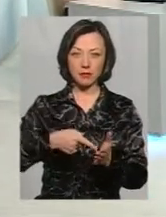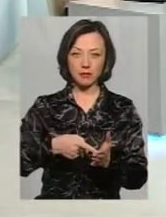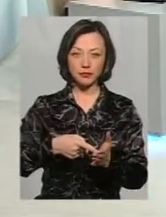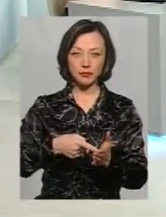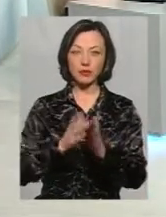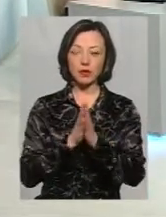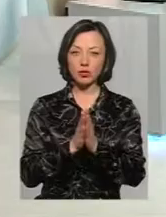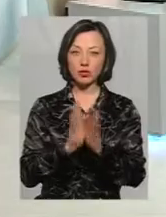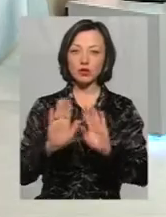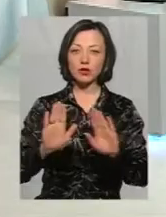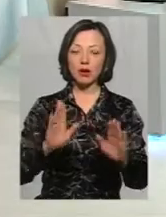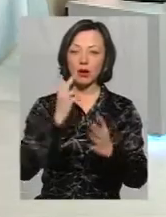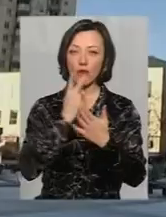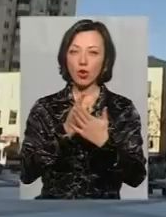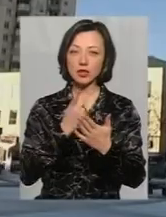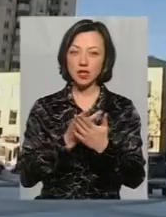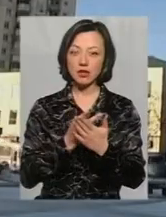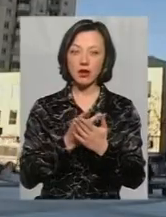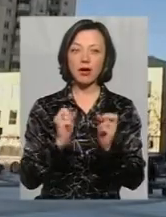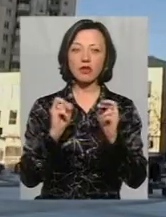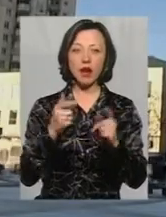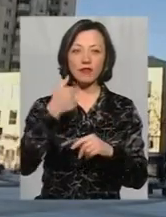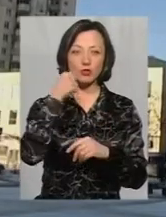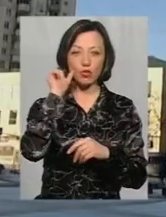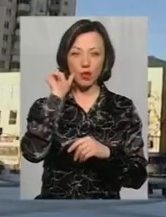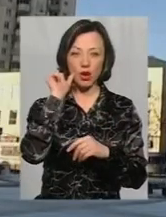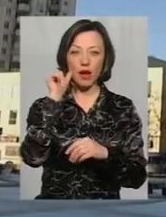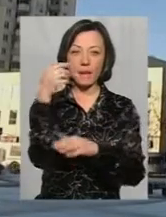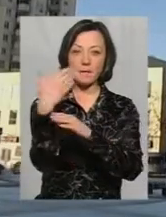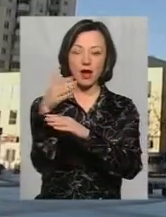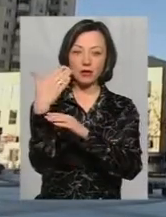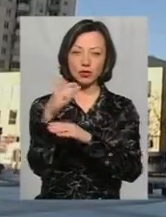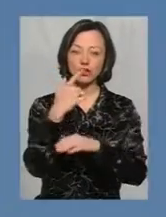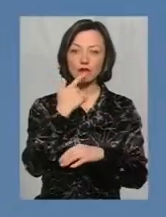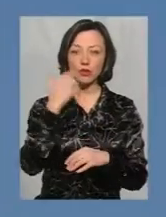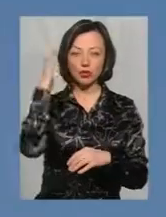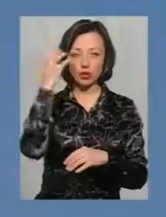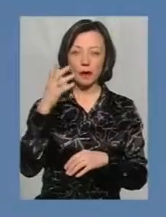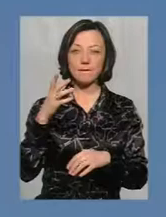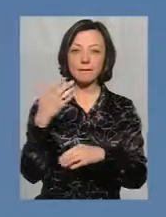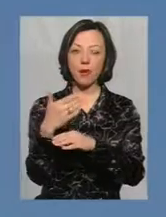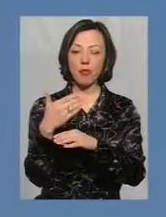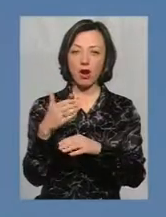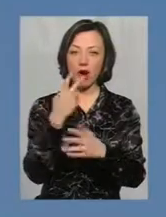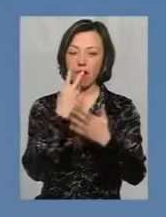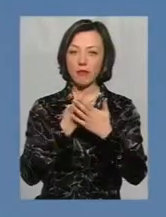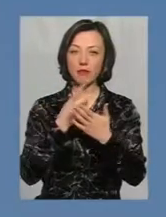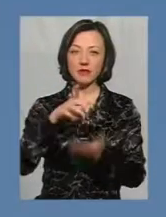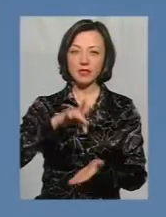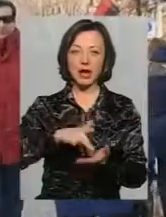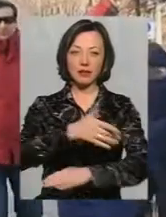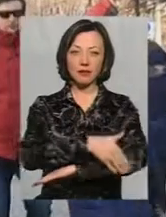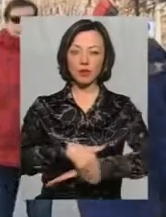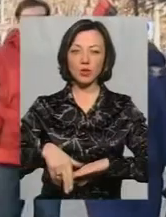Прошу режисерів показати, як учора майоріли червоно-чорними прапорами в центрі